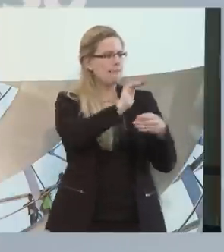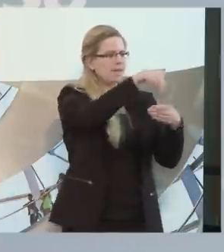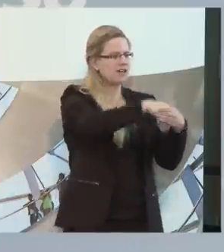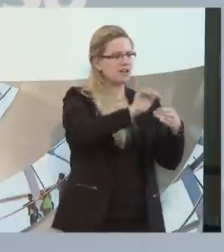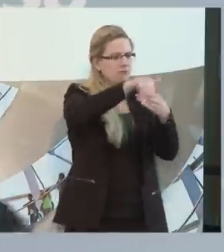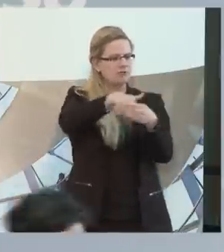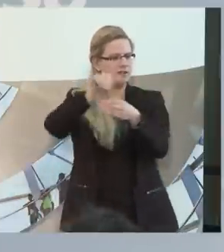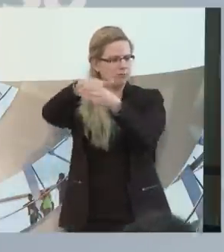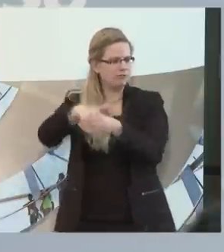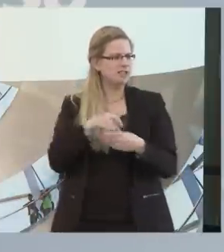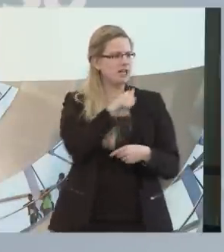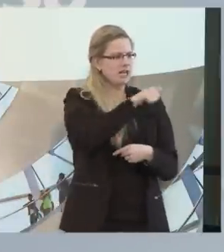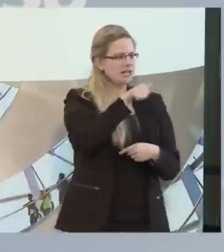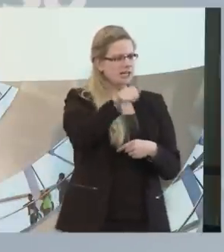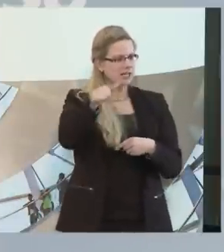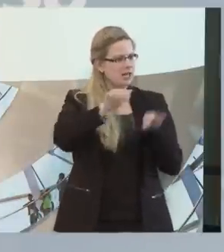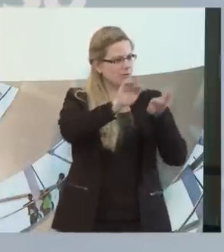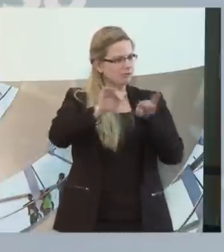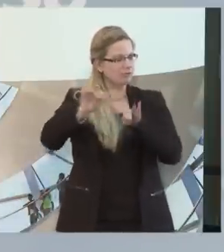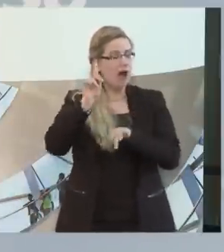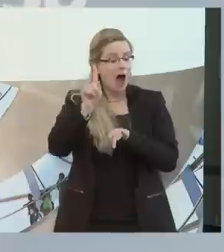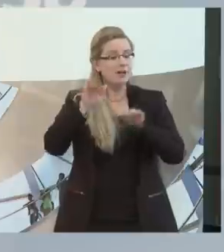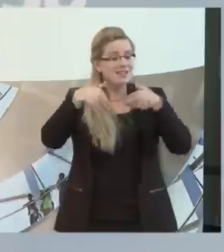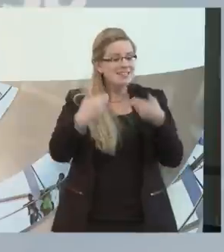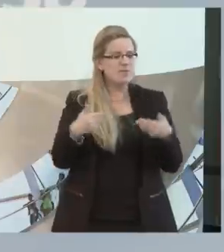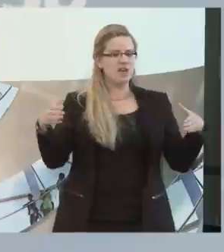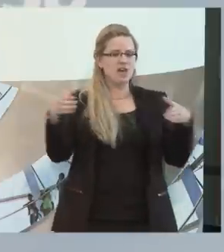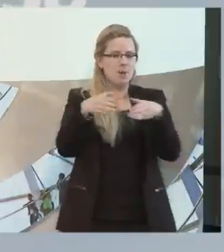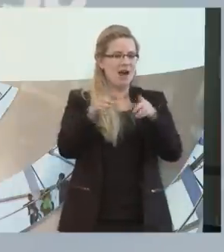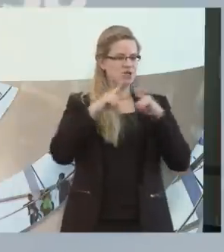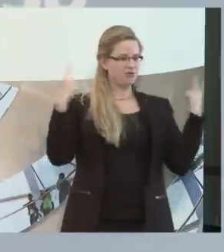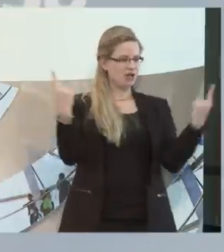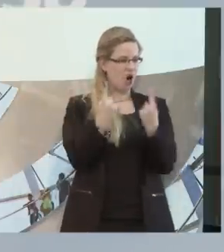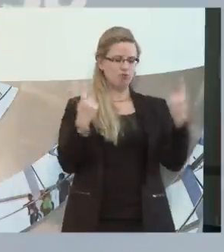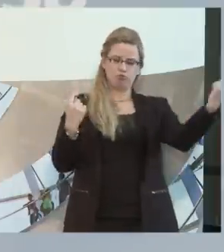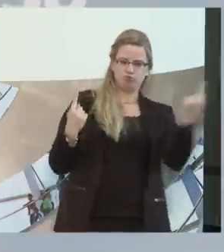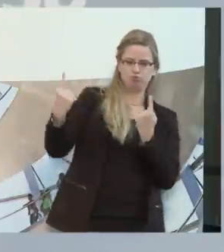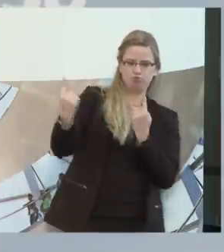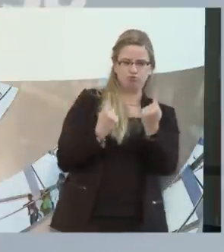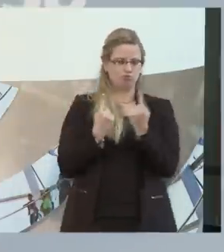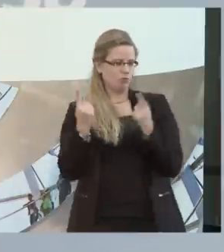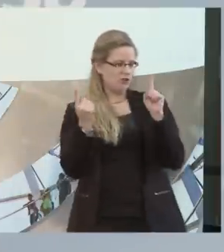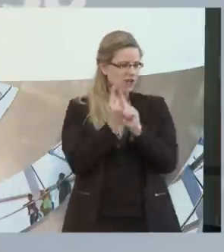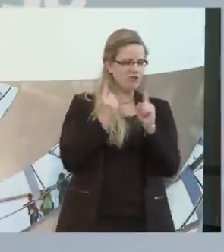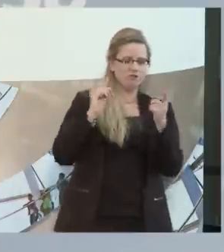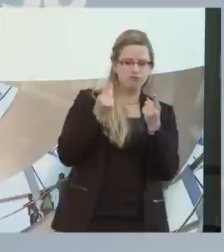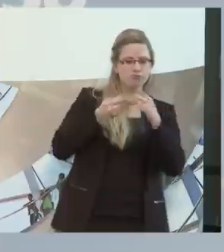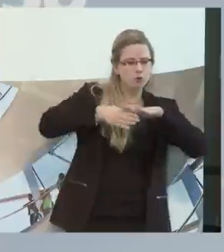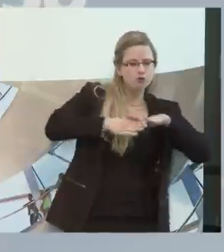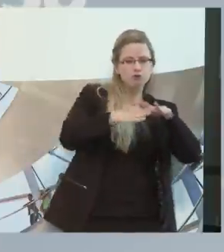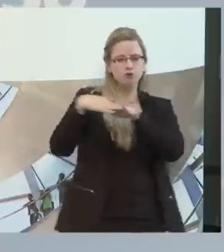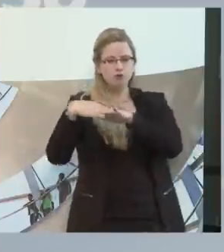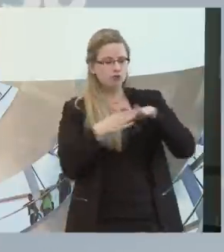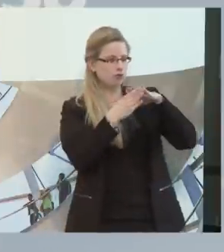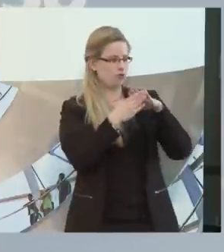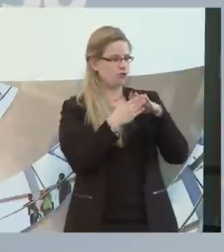eigene Klingel, aber man hat einen großen Gemeinschaftsraum, in dem sich das Leben abspielt. Und da bekommt jeder die Unterstützung, auch